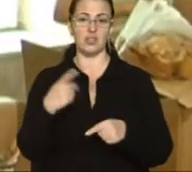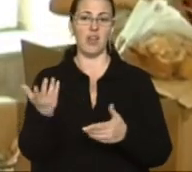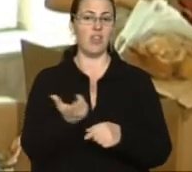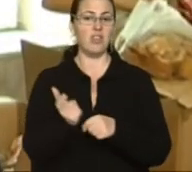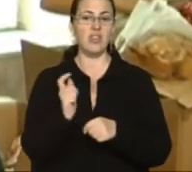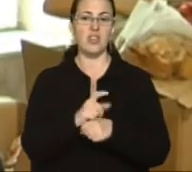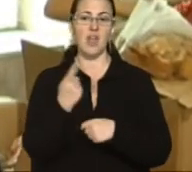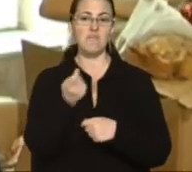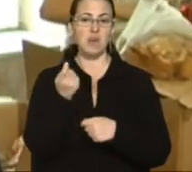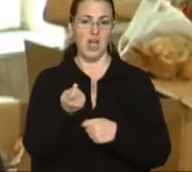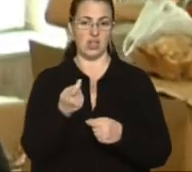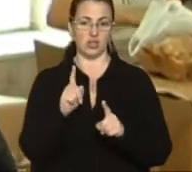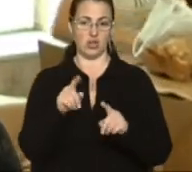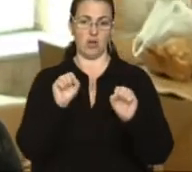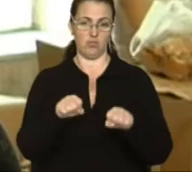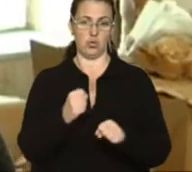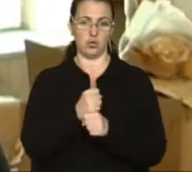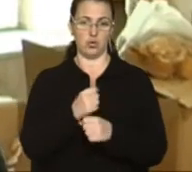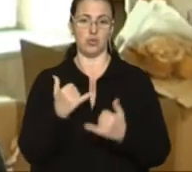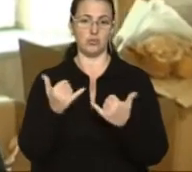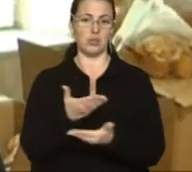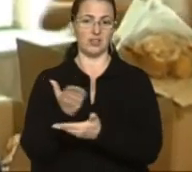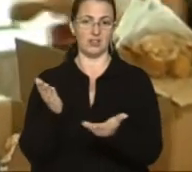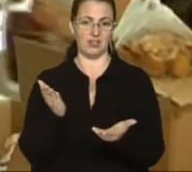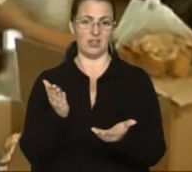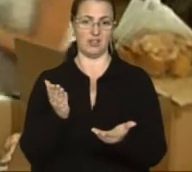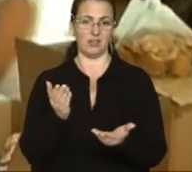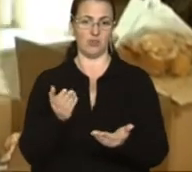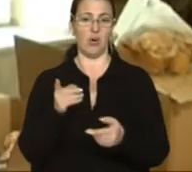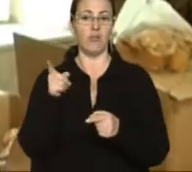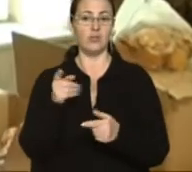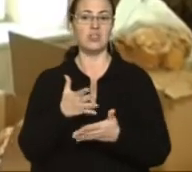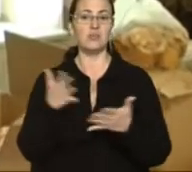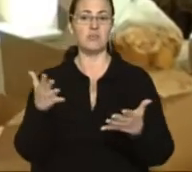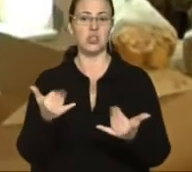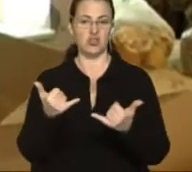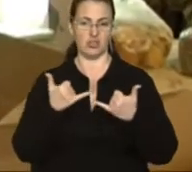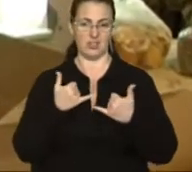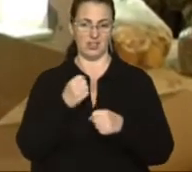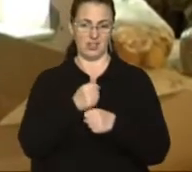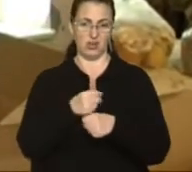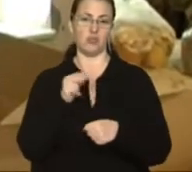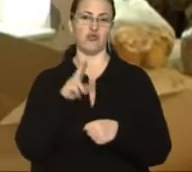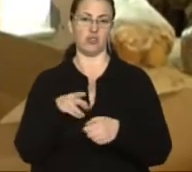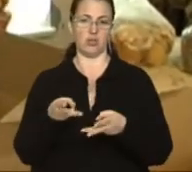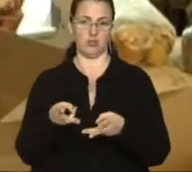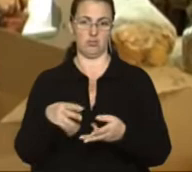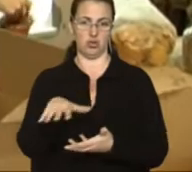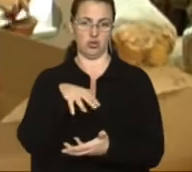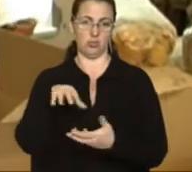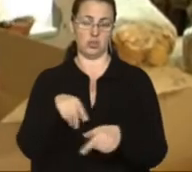можу зробити для них, тому що вони набагато більше для нас роблять, ніж просто почуть паски. Тому це